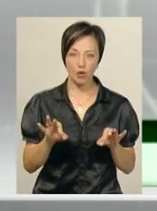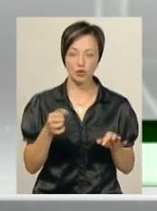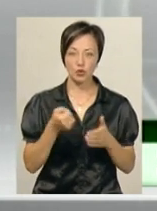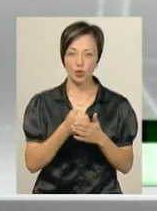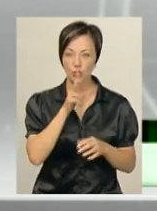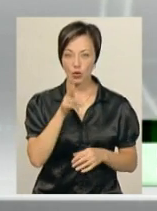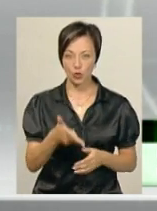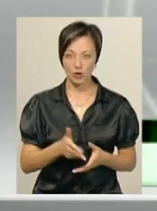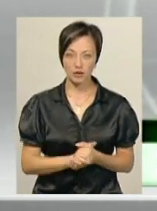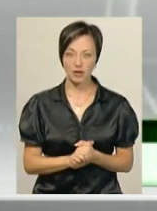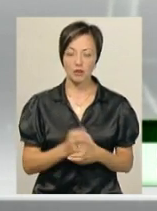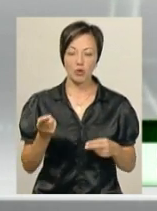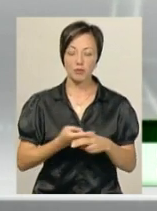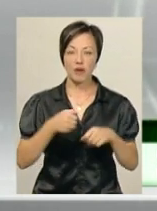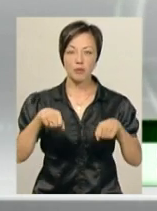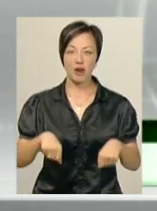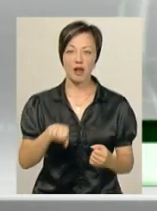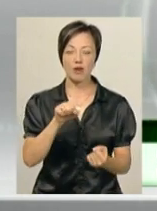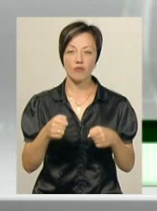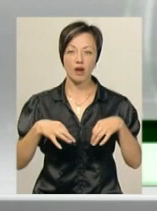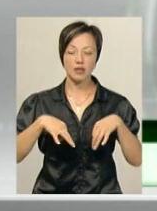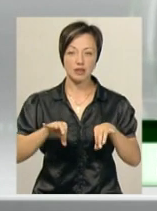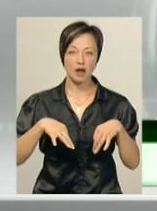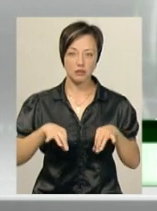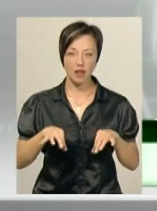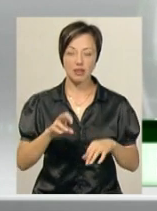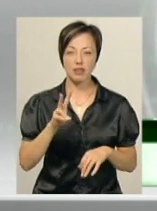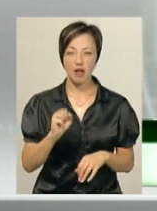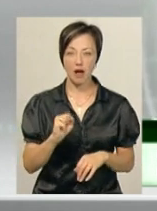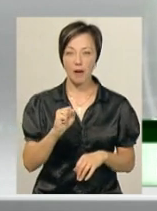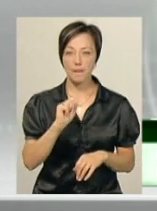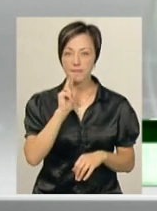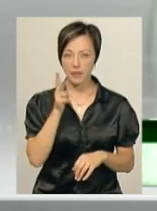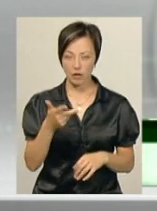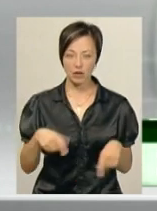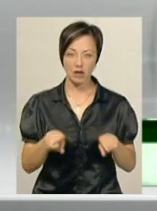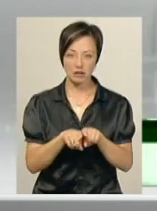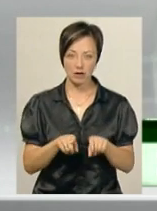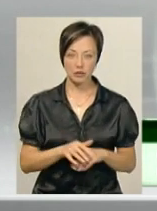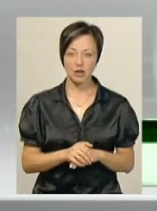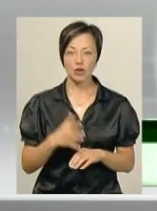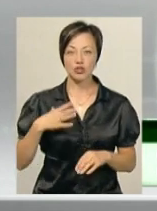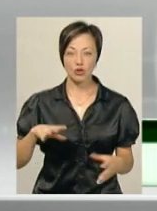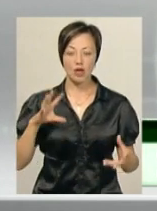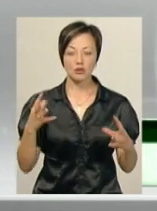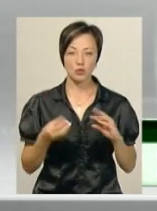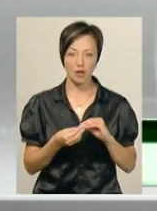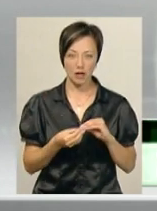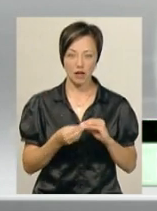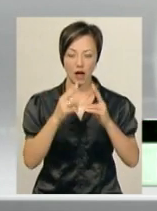срок до 3 років з збавленням права керувати транспортними засобами на срок до 3 років також. Очікуємо результати